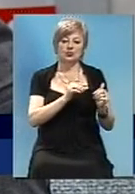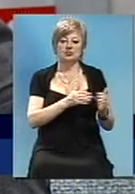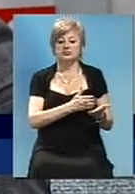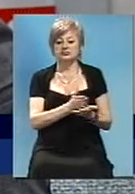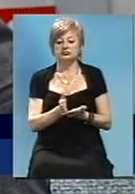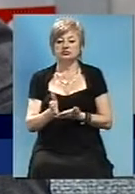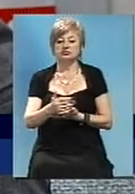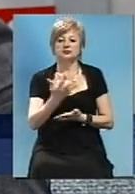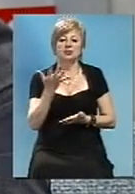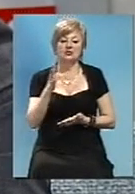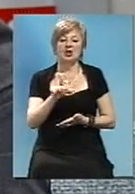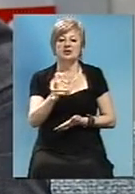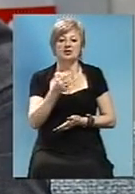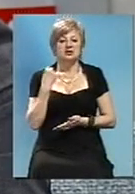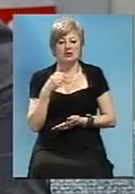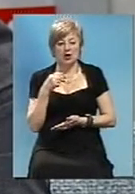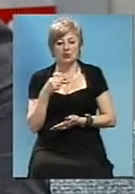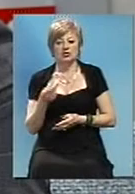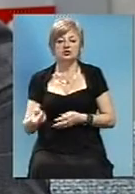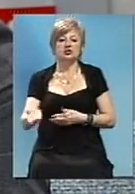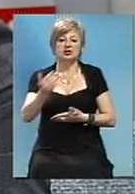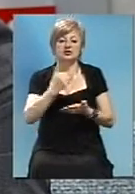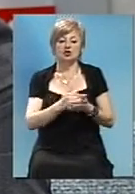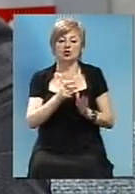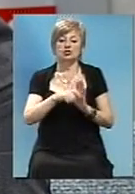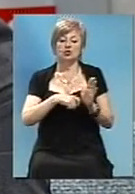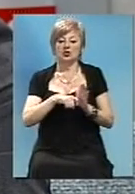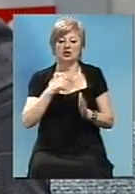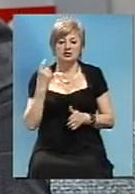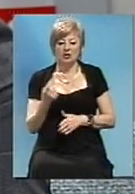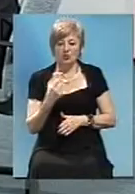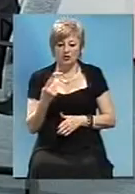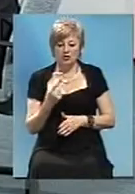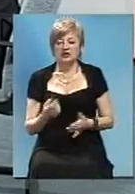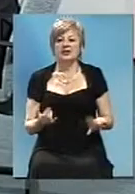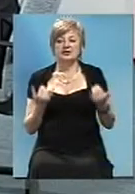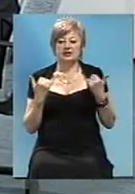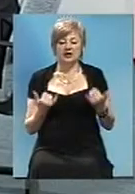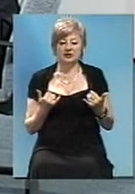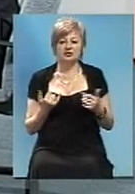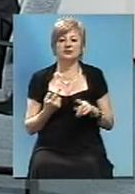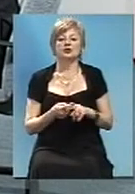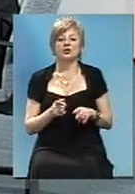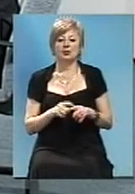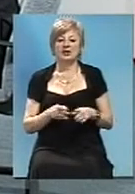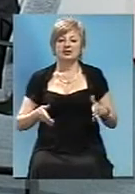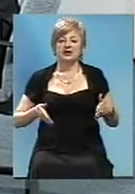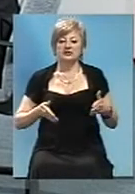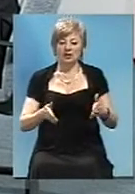5 районів Запорожької області і закінчується на границі Донецької області. На сьогодні по цій всій дорогі